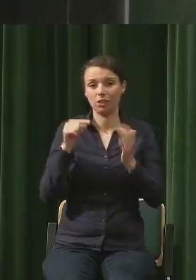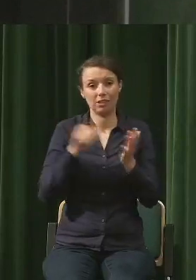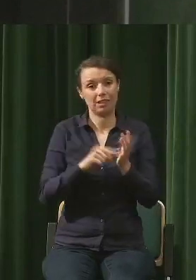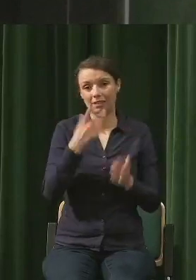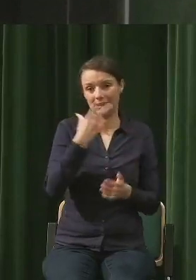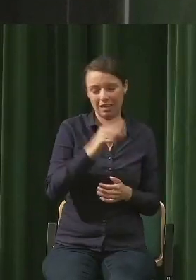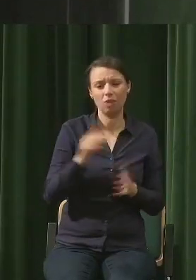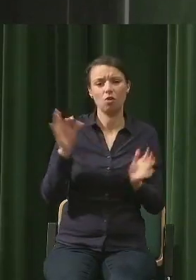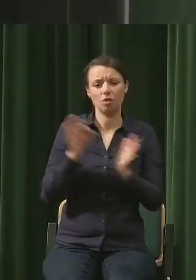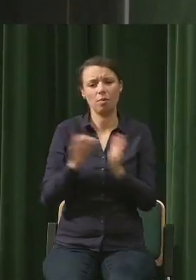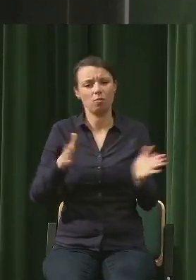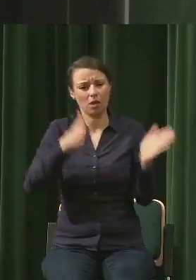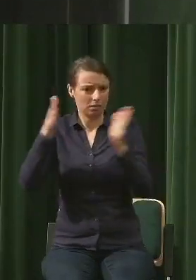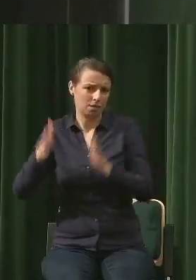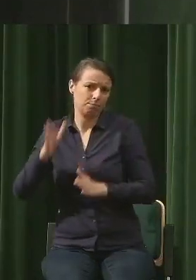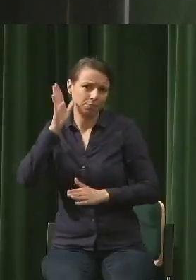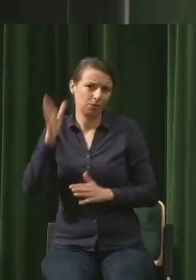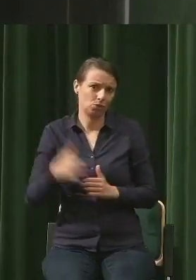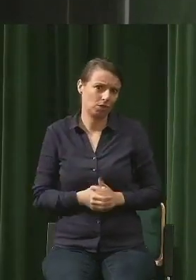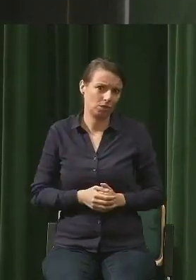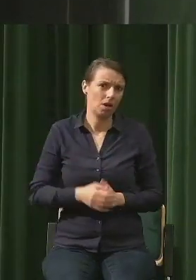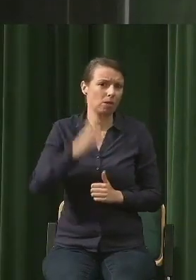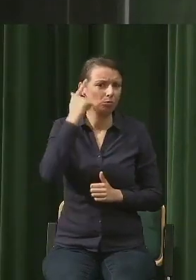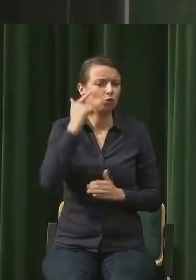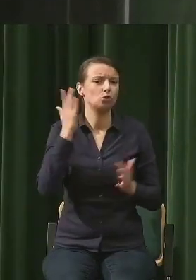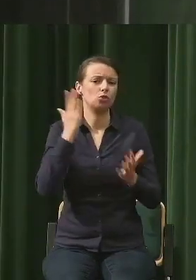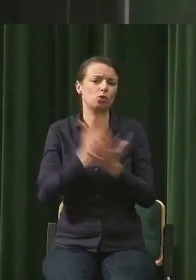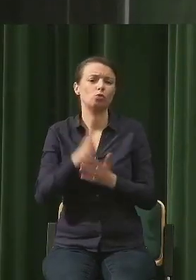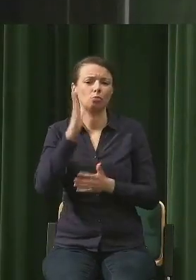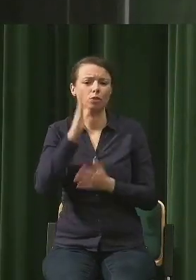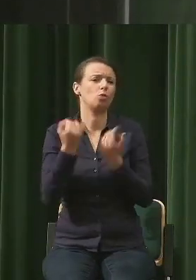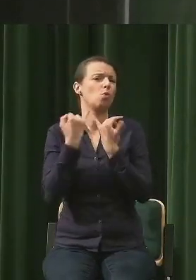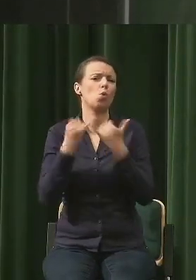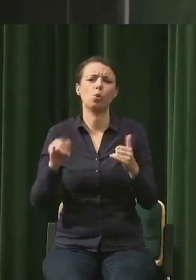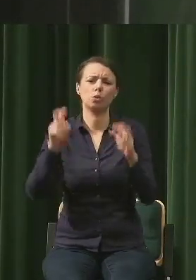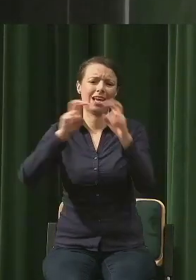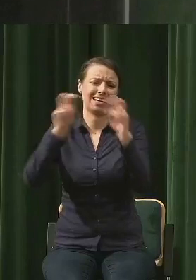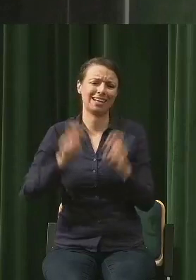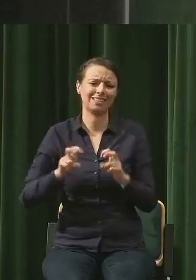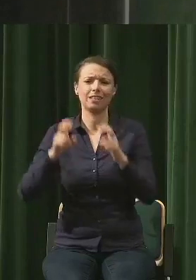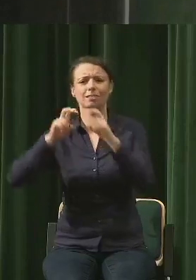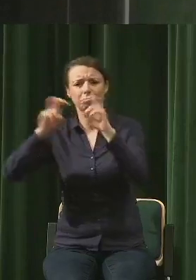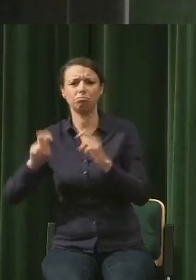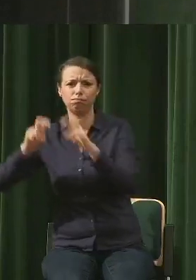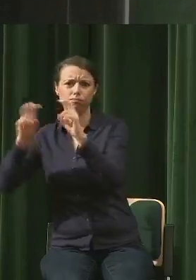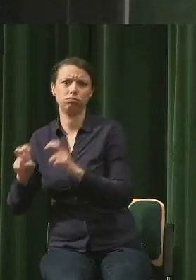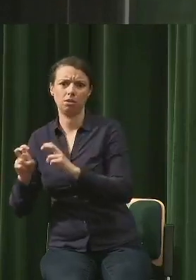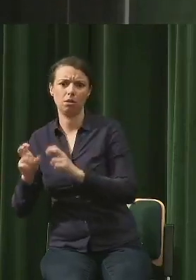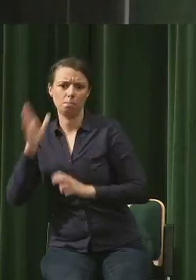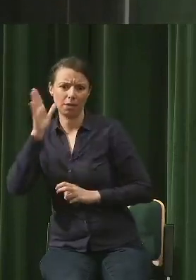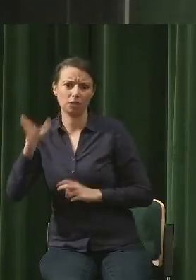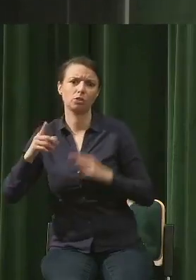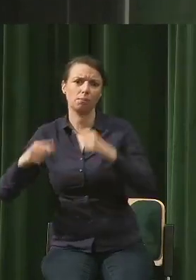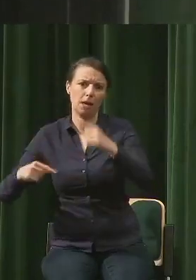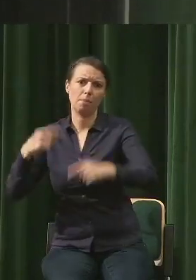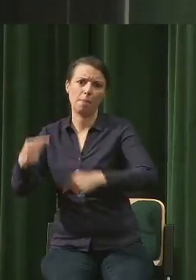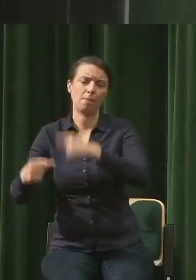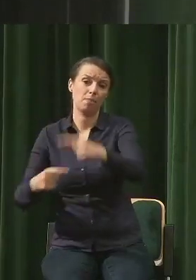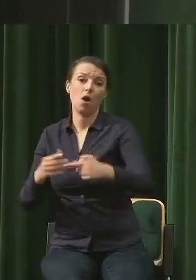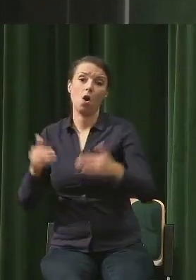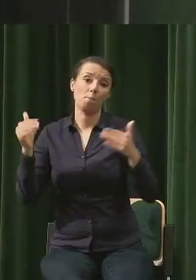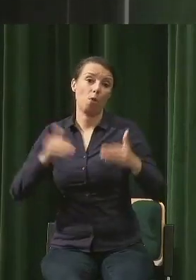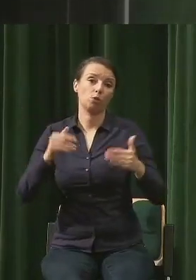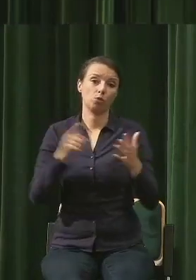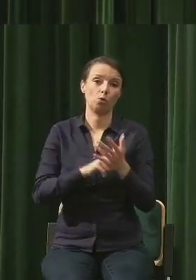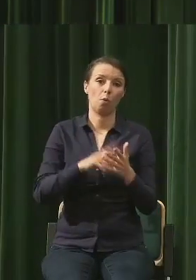pewnie będziemy już w tej chwili mieli serię kryzysów różnych, które być może się będą układać w jakąś jedną